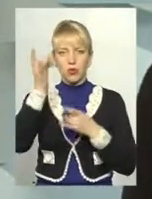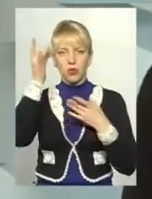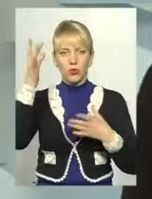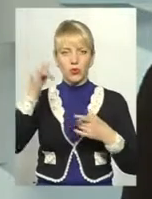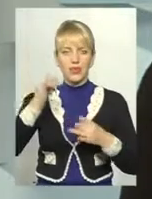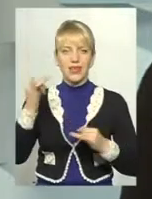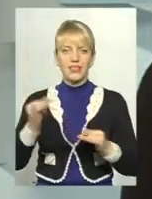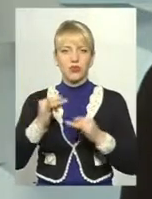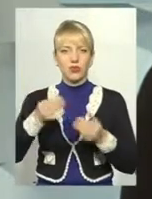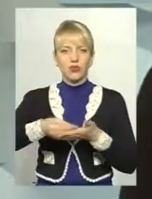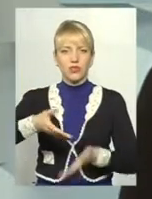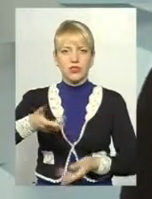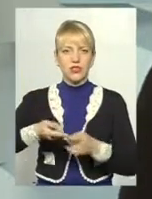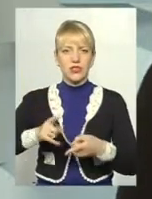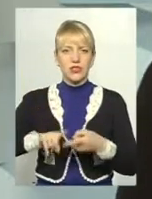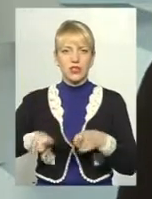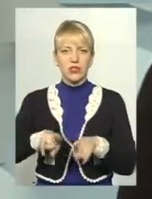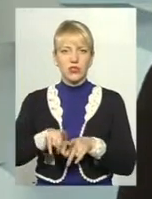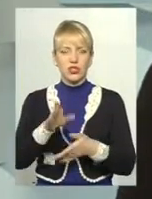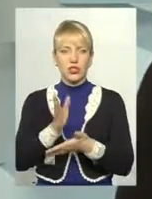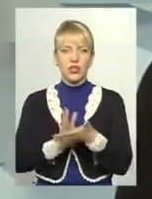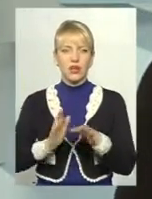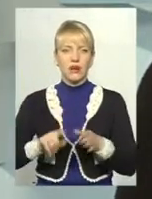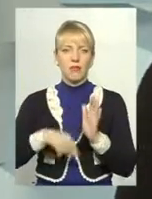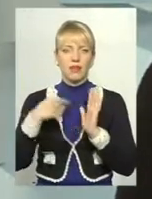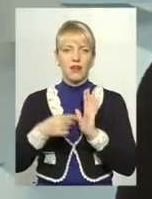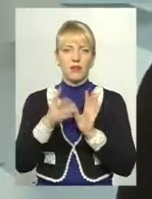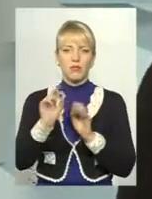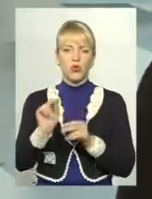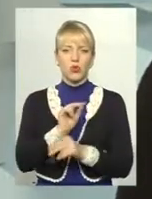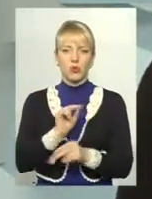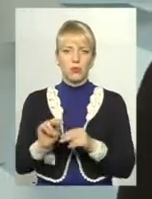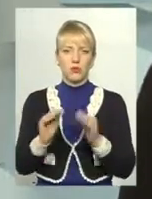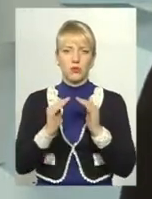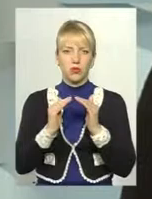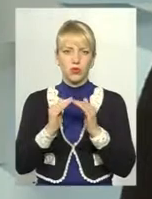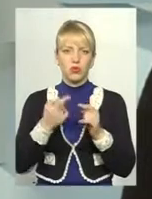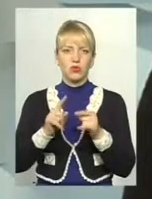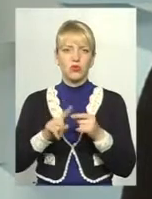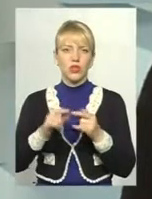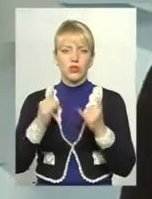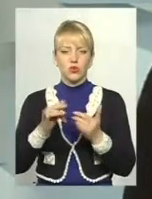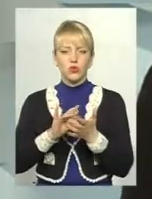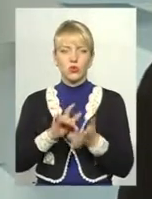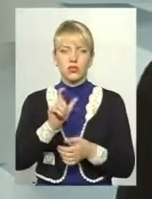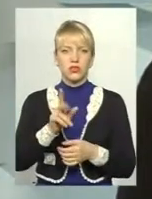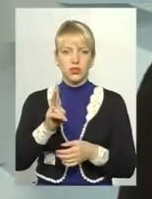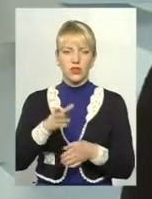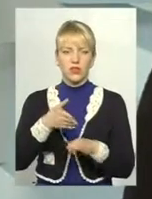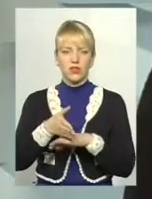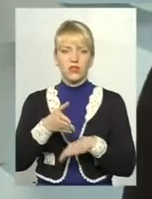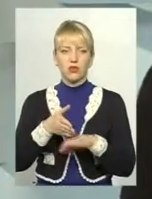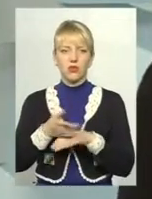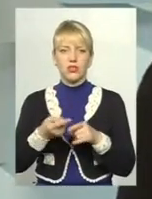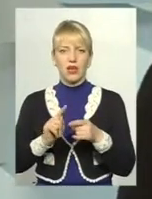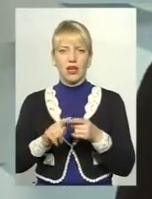історичну цінність, звичайно, це є питання по його ремонту, тому що на сьогодні туристи, які приїжджають, відвідувачі